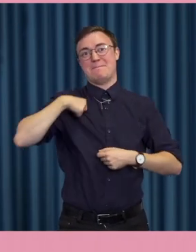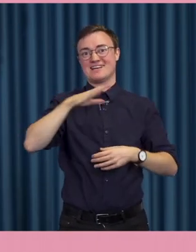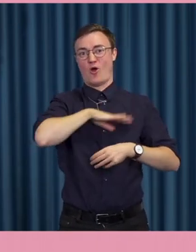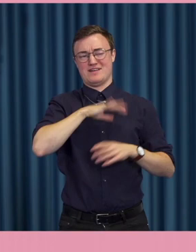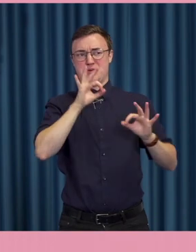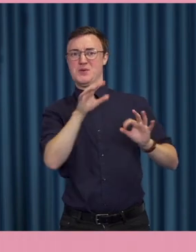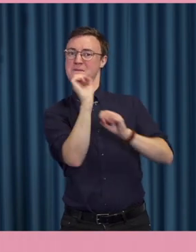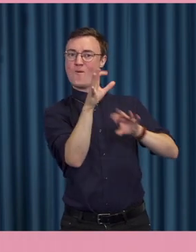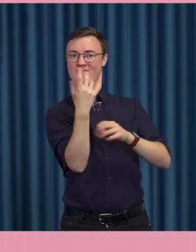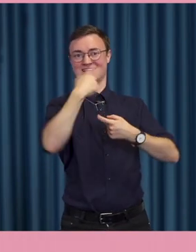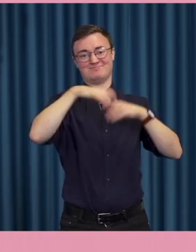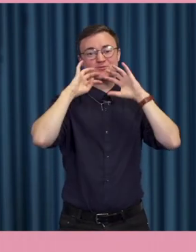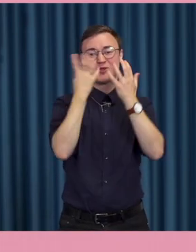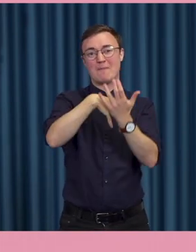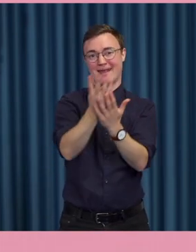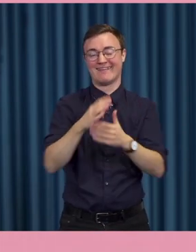mot makthavare.